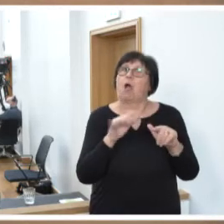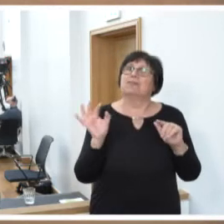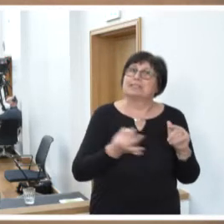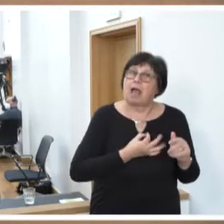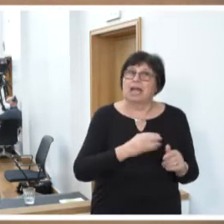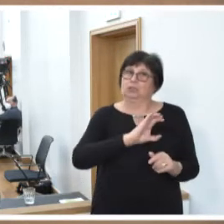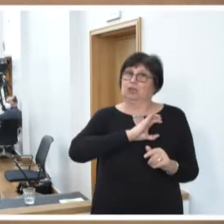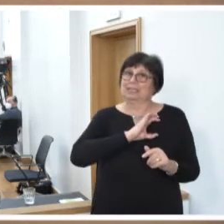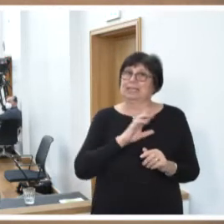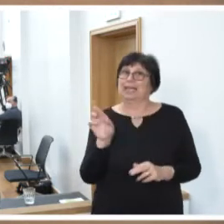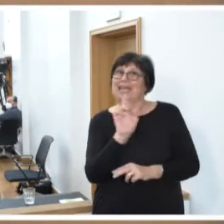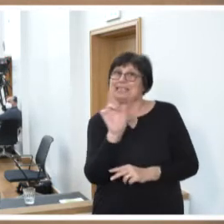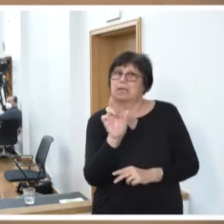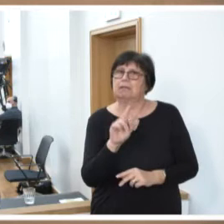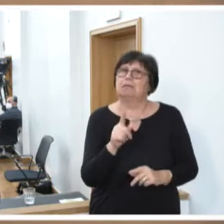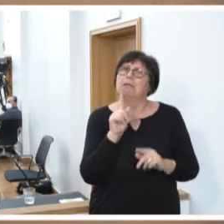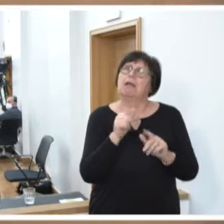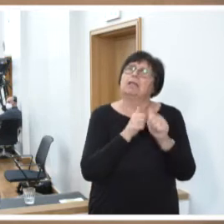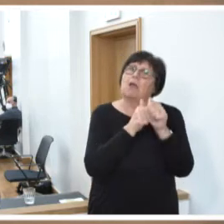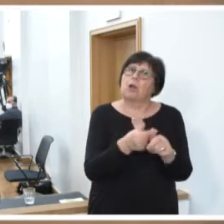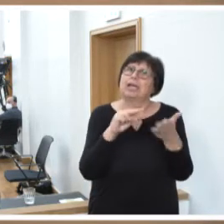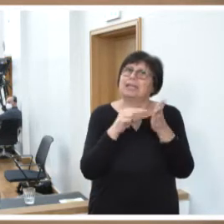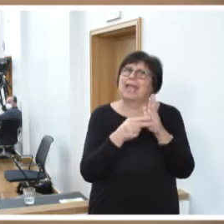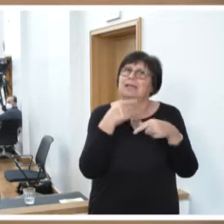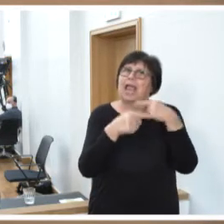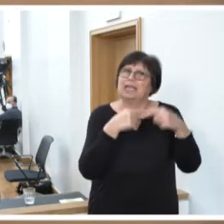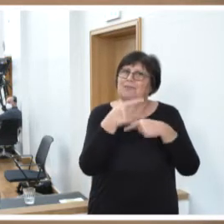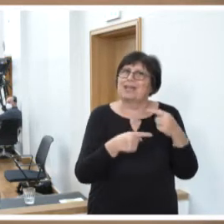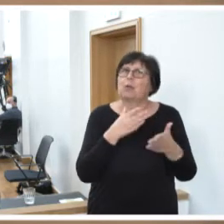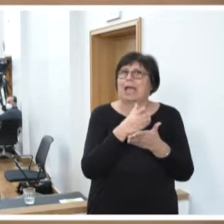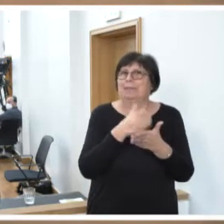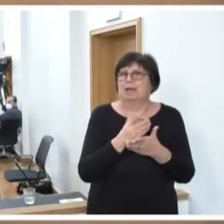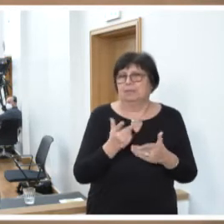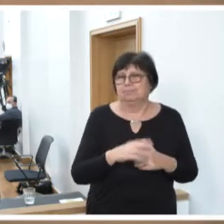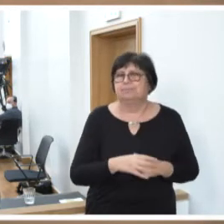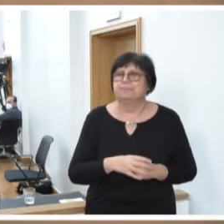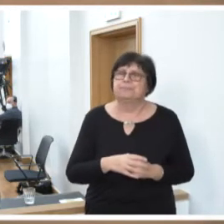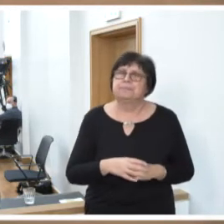Chancen und Risiken infolge der technischen Entwicklungen zu ermitteln, unter anderem.